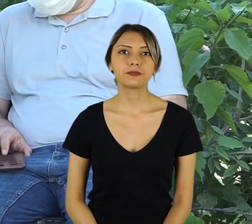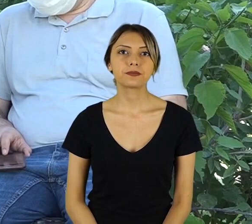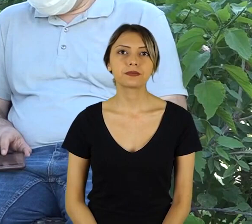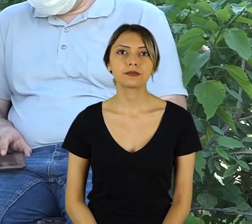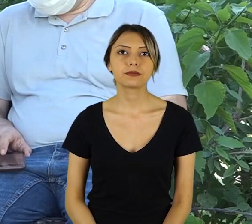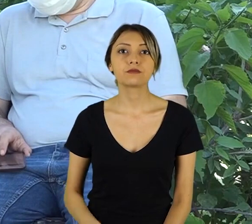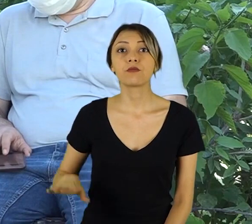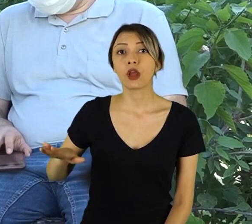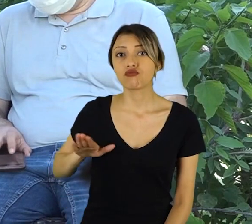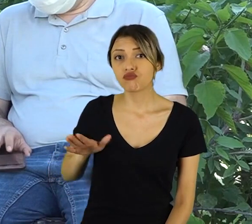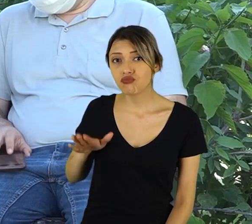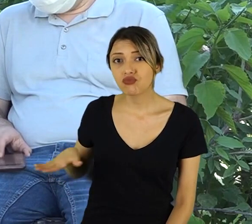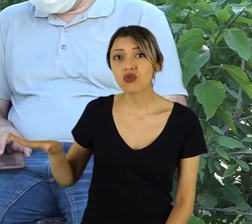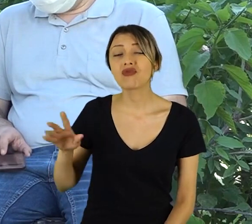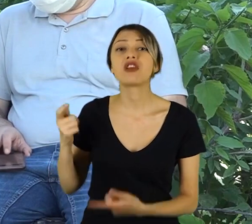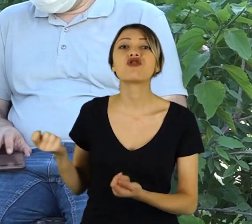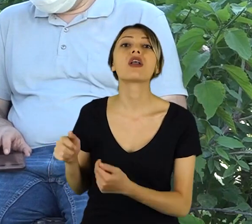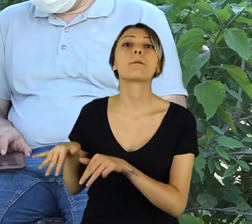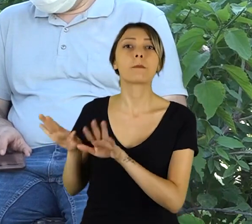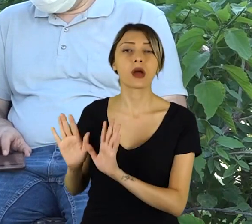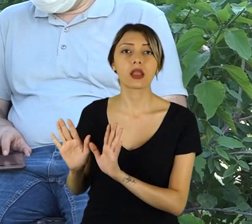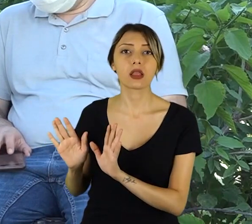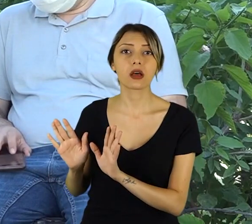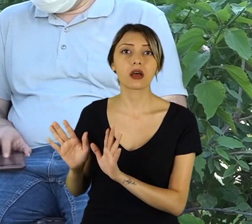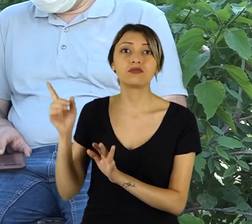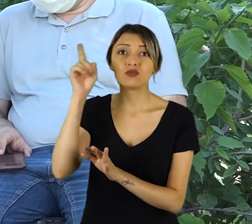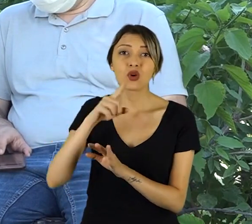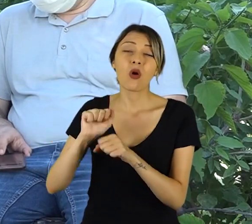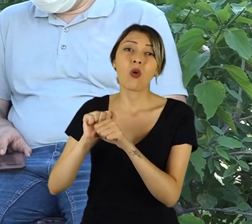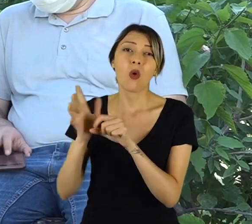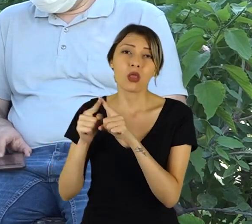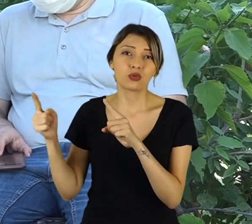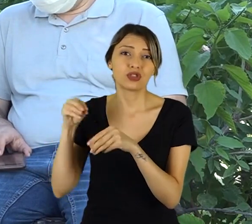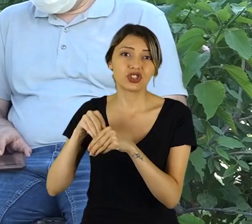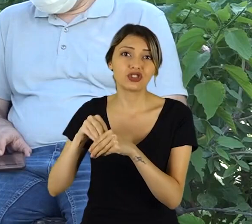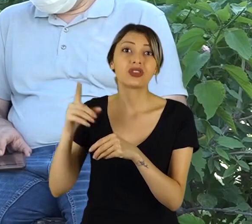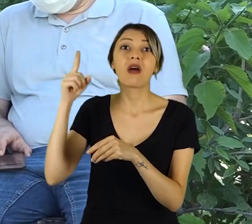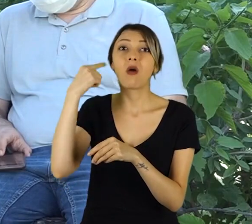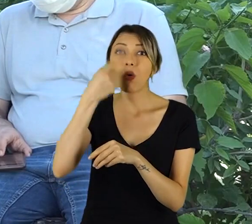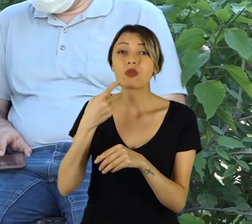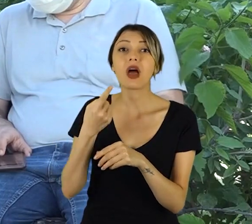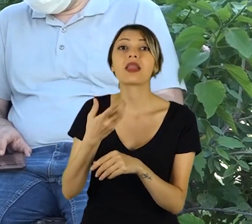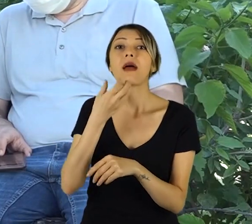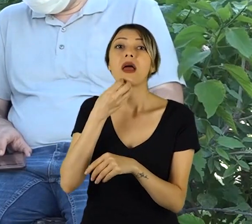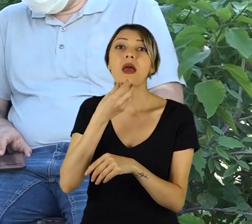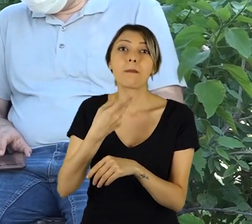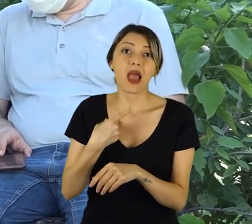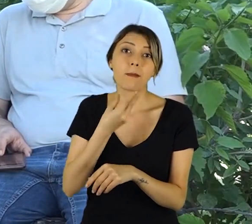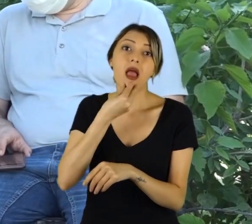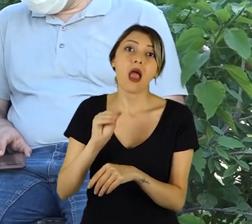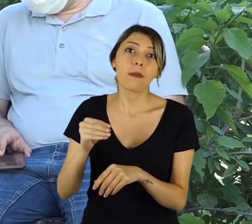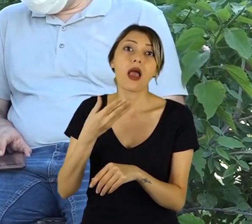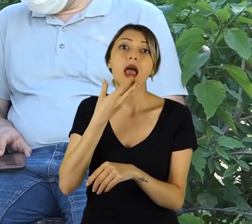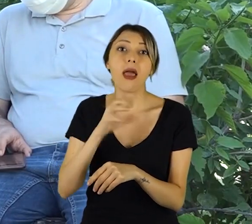çocuklar çalışamadılar pandemi döneminde. Tabii ki bir emekli maaşıyla hepimiz de dağıldık. Karar önce,